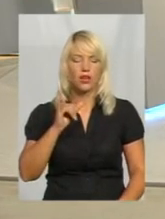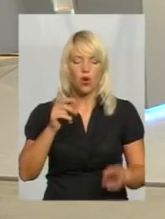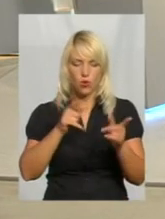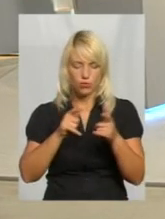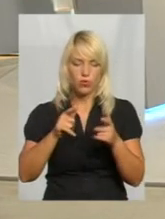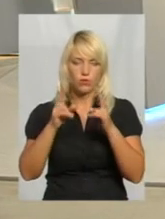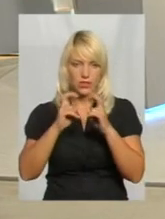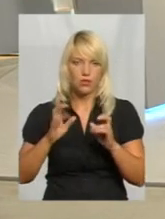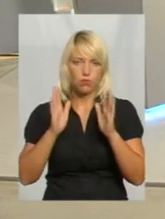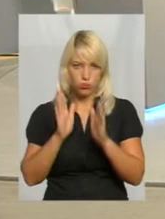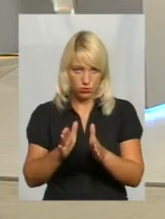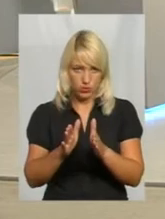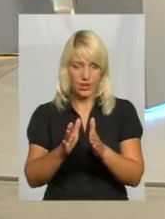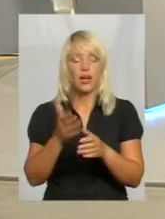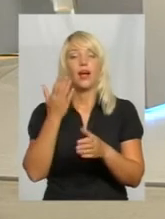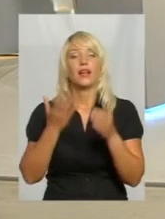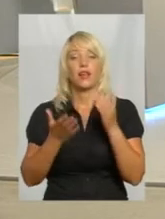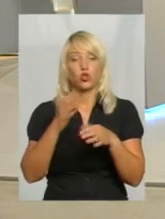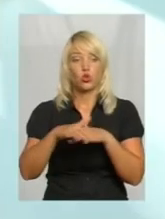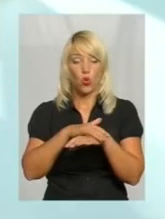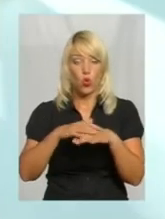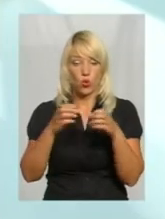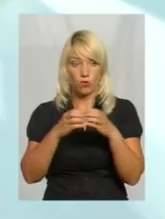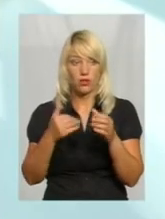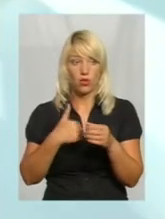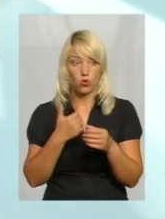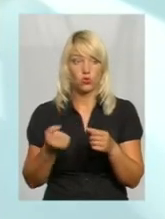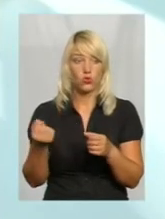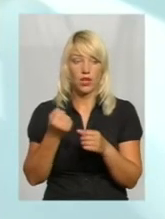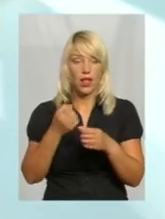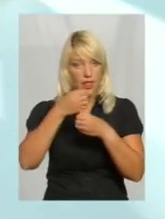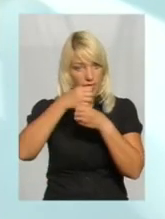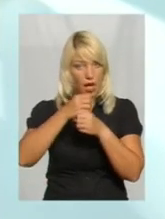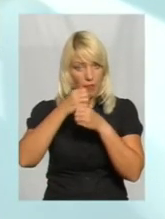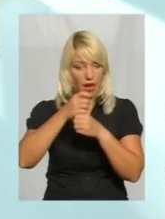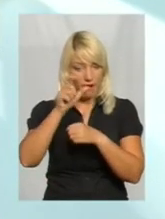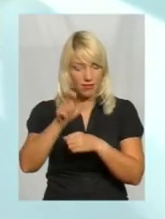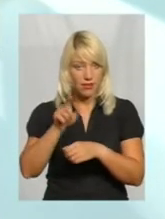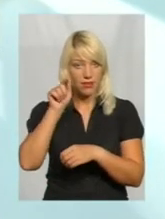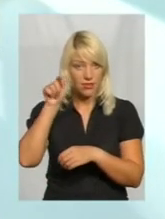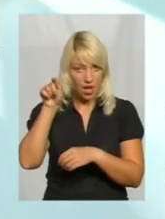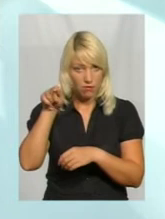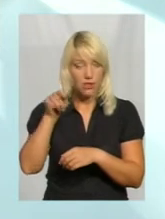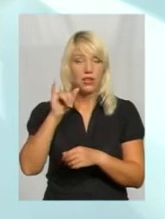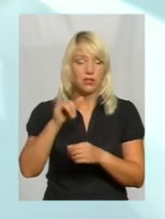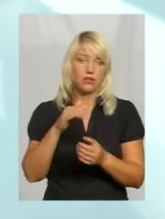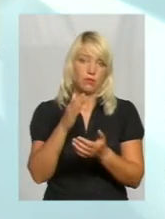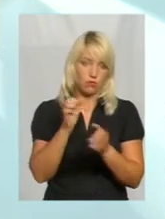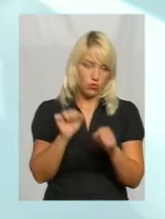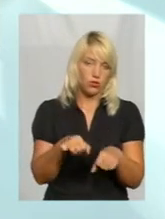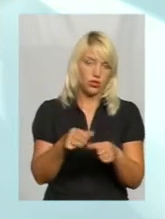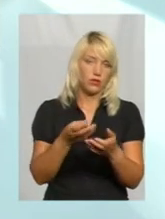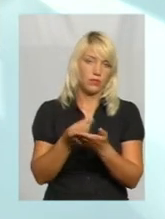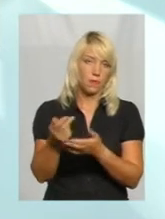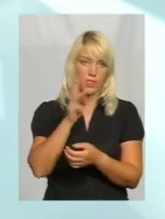будуть. Але мало того, якщо громада хоче утримувати собі лаборанта там і має в нас проможню, вони можуть утримувати.